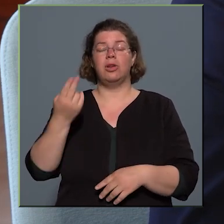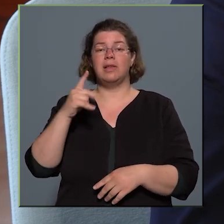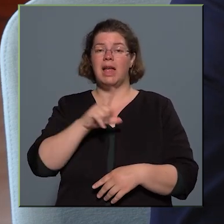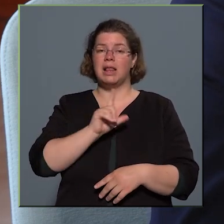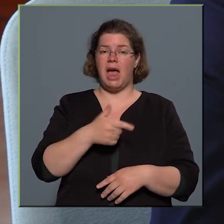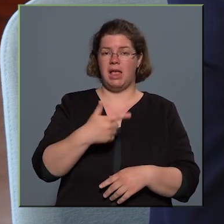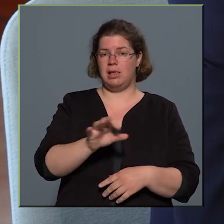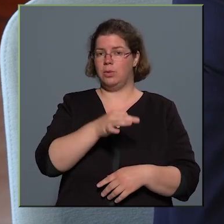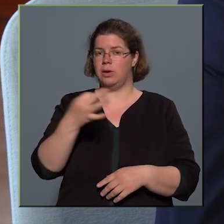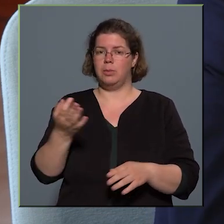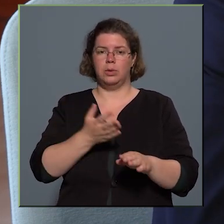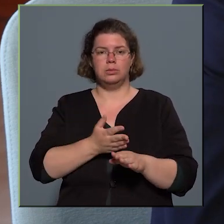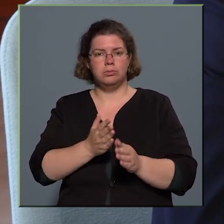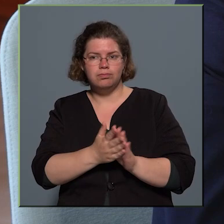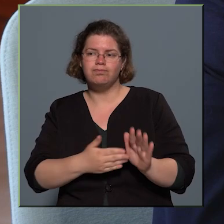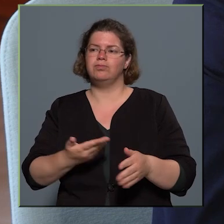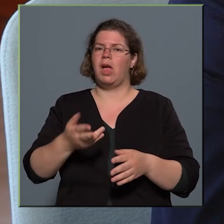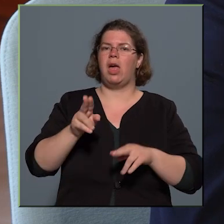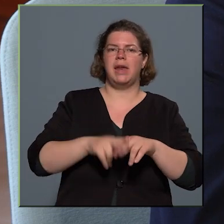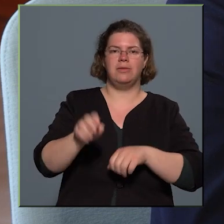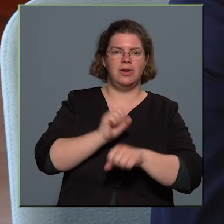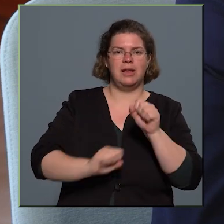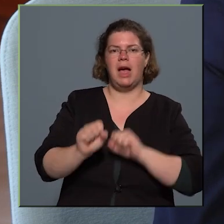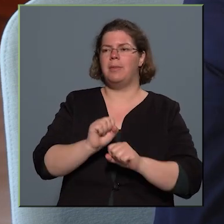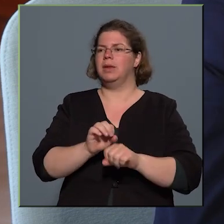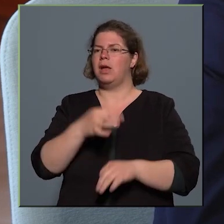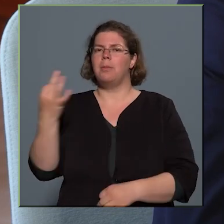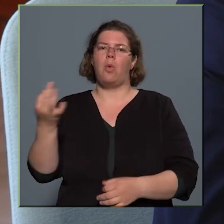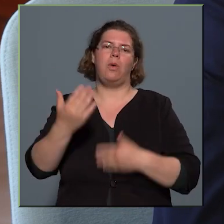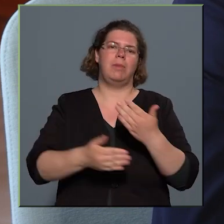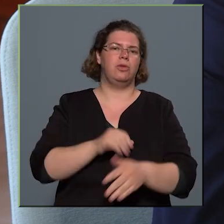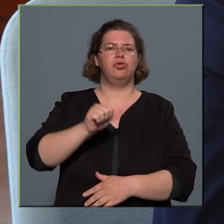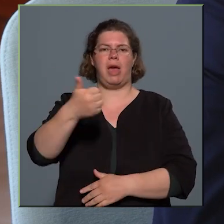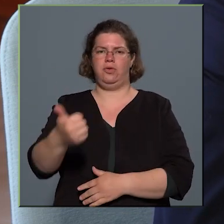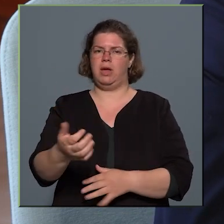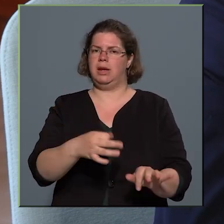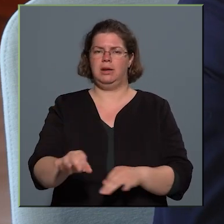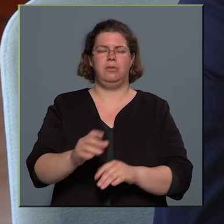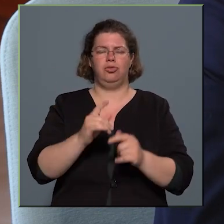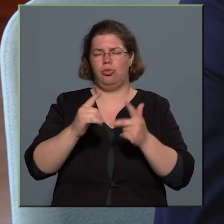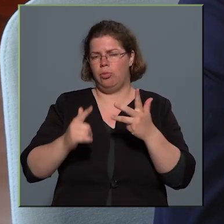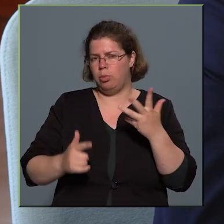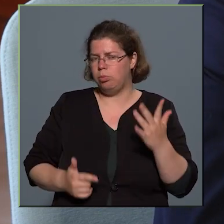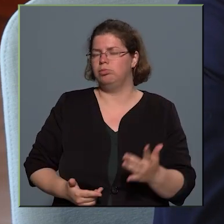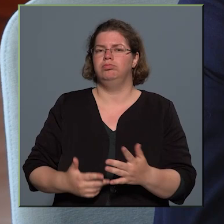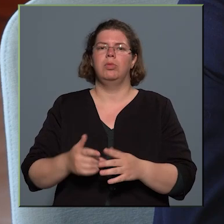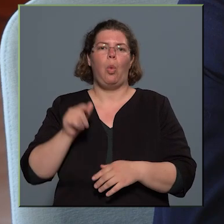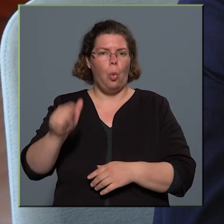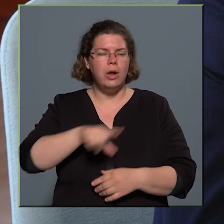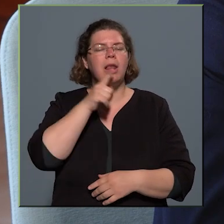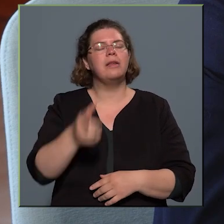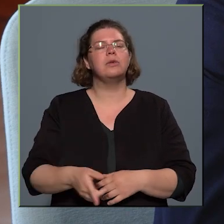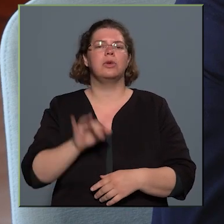rendvédelmi napokon át, a május elsői rendezvényekig és számtonsorral nem égezik a rendezvényeket jelen leszünk, és